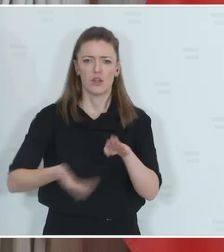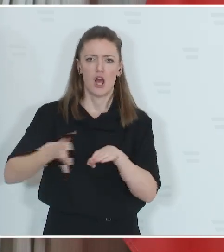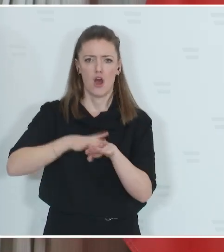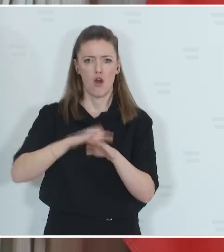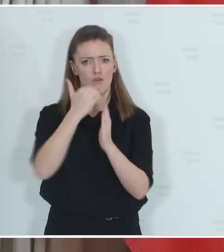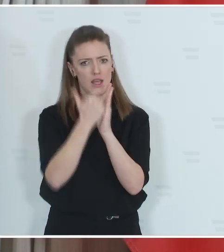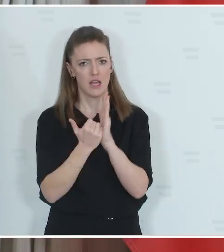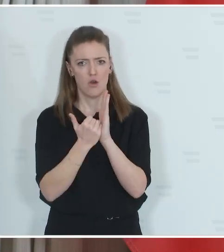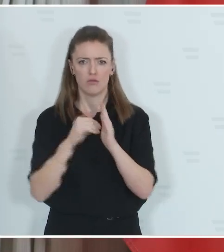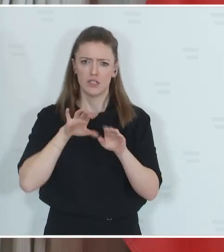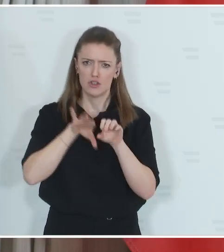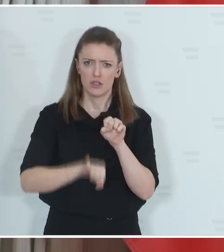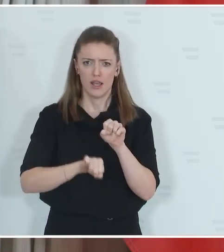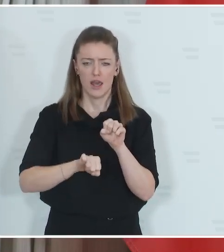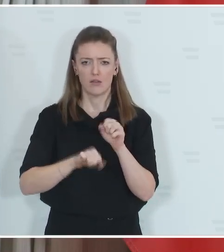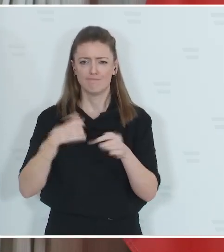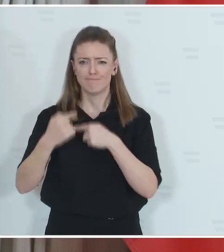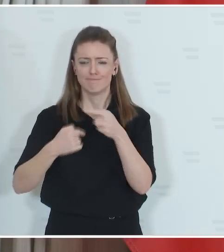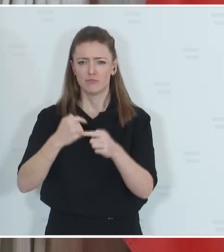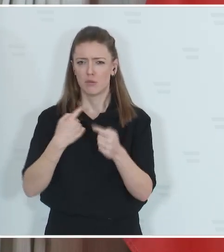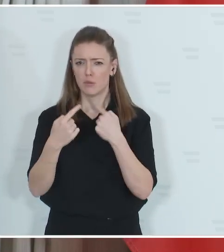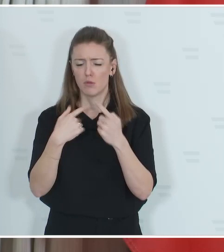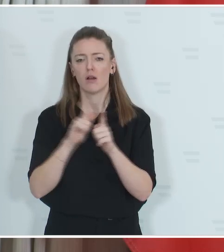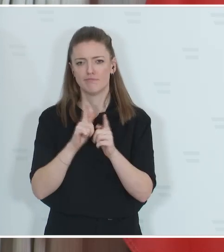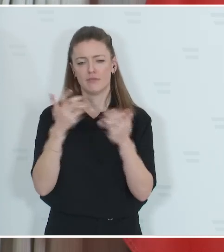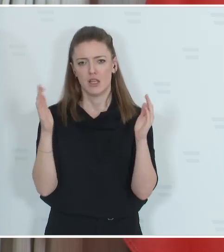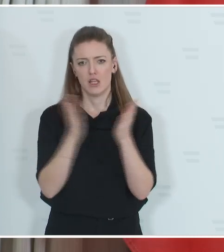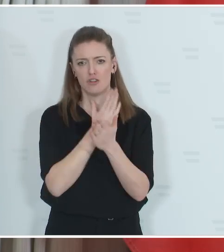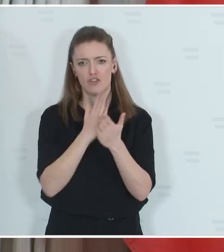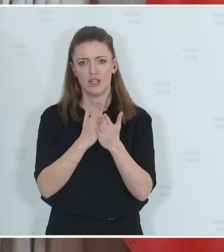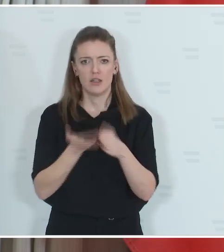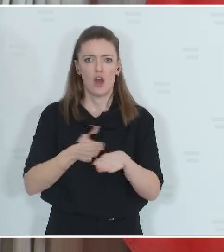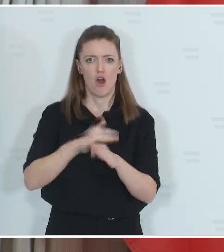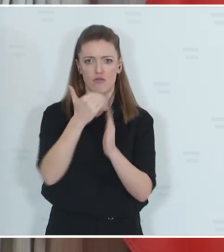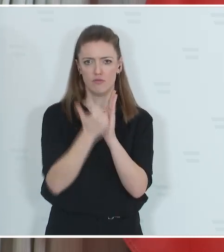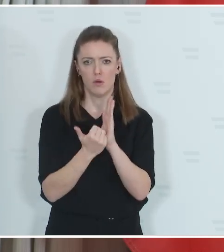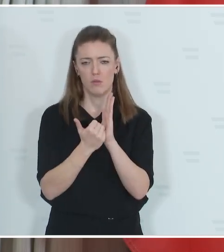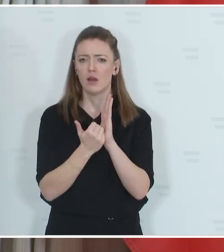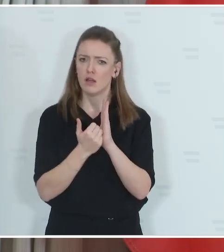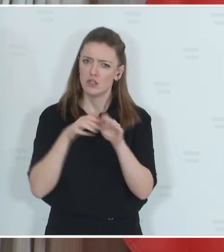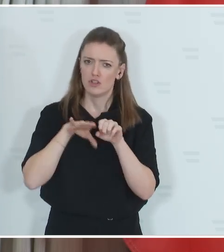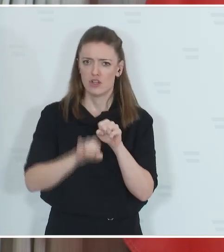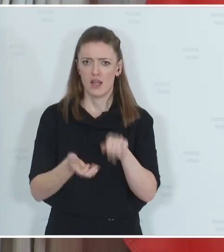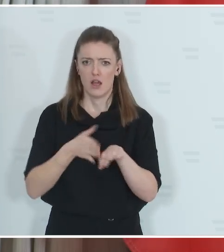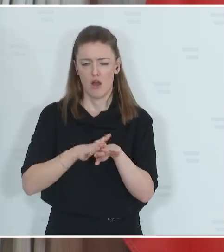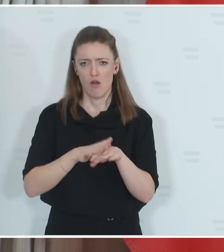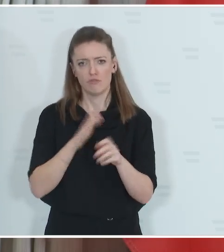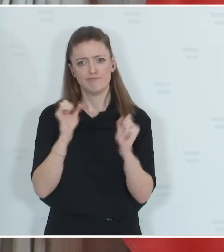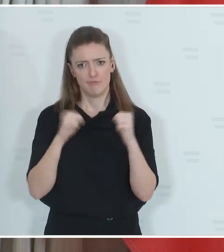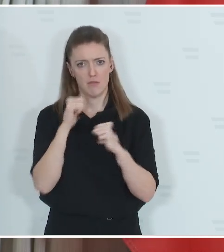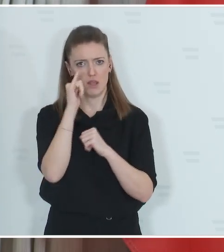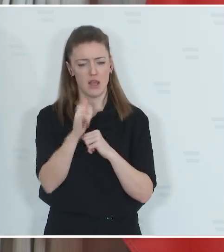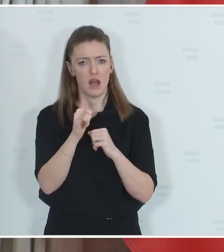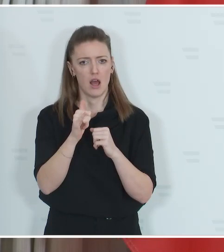Diskussionen auch mit Expertinnen entschieden, dass wir strenge Auflagen verankern und den Schutzhundesport